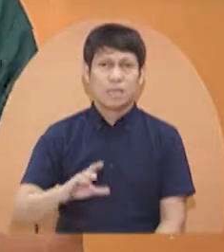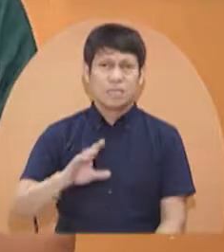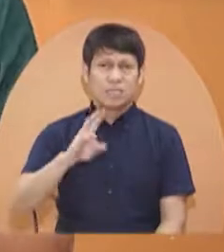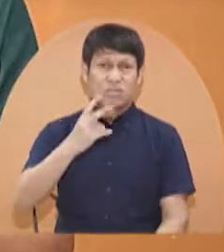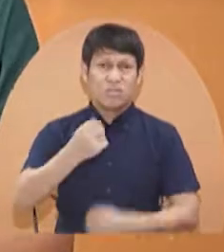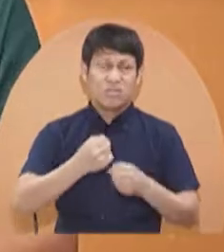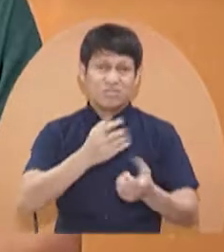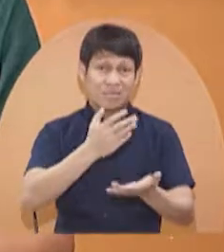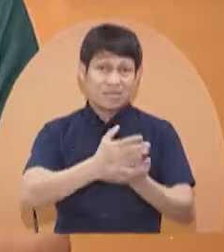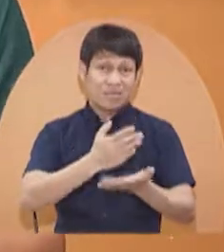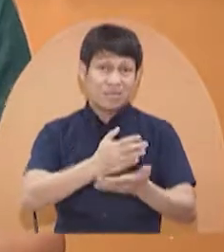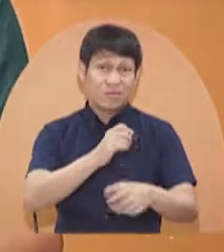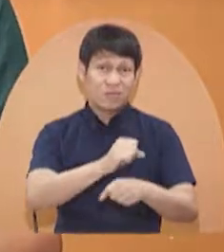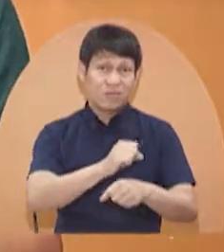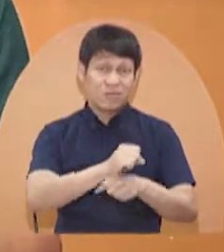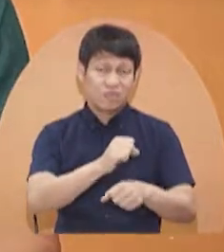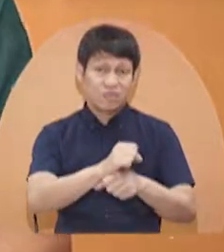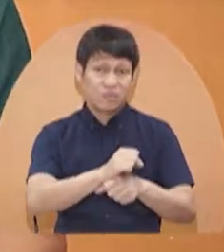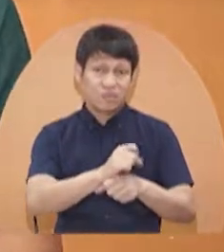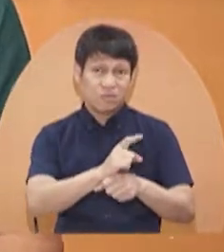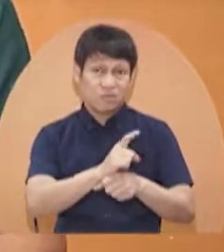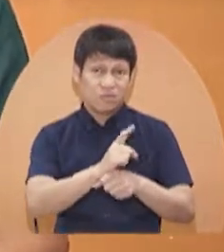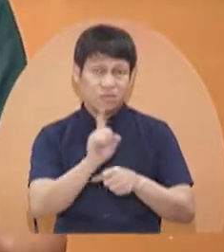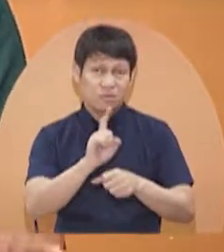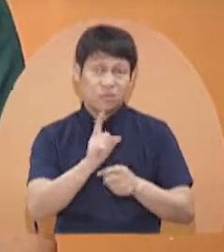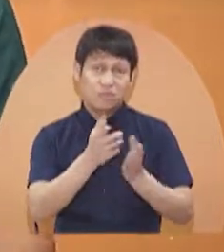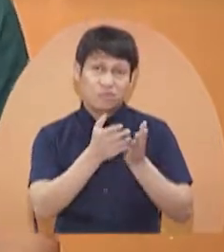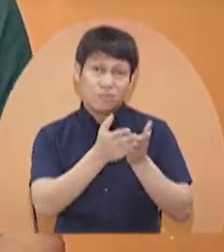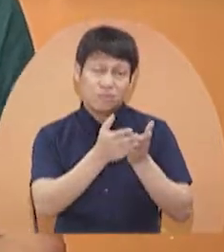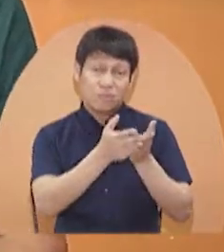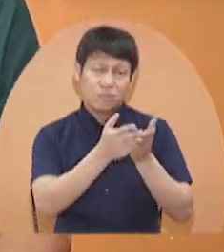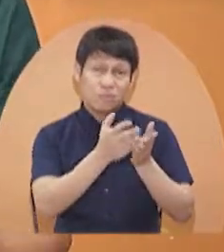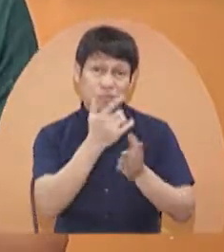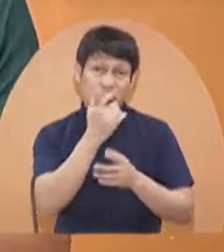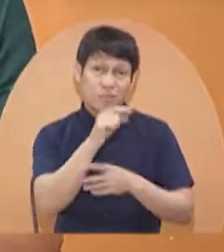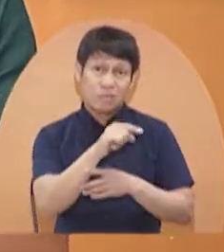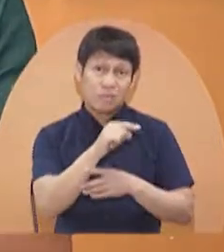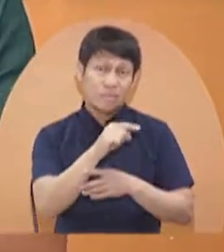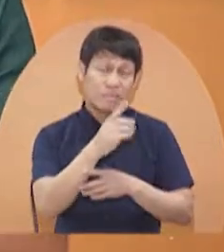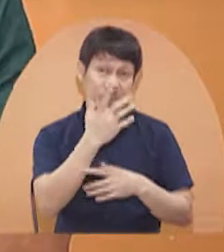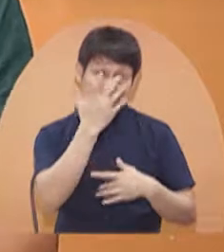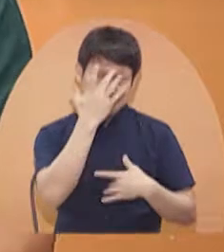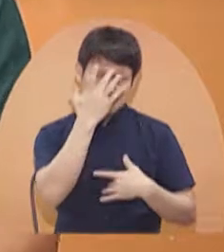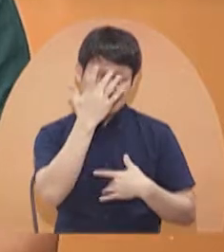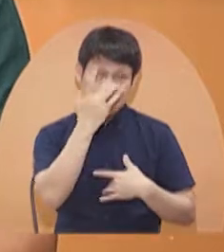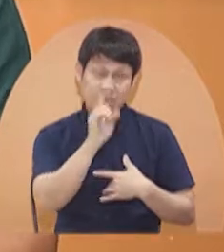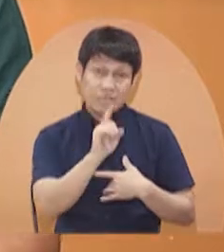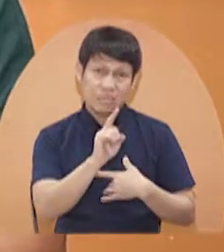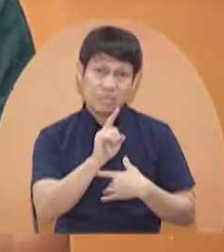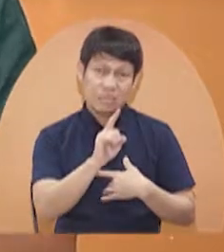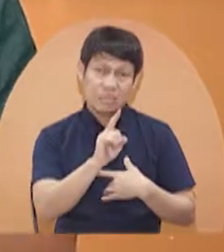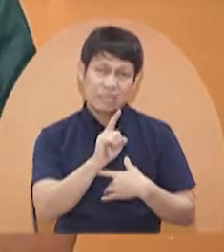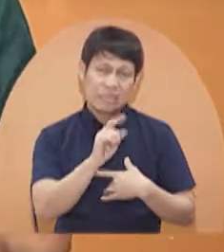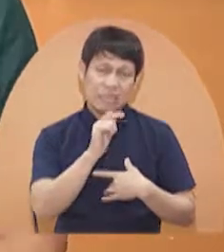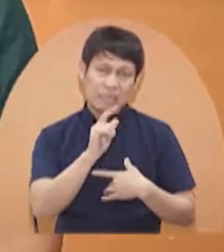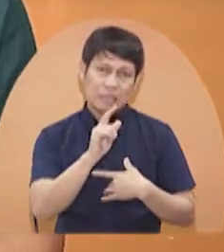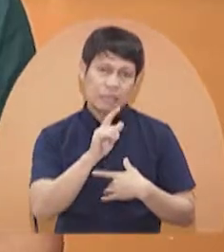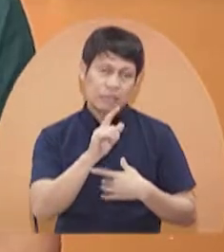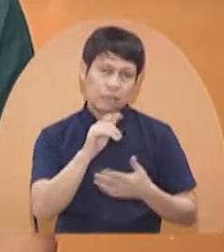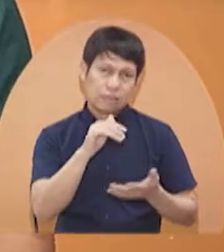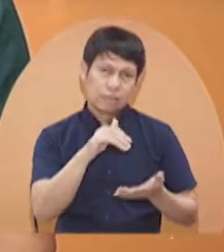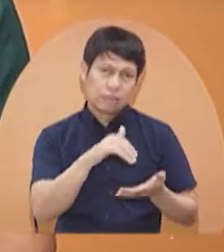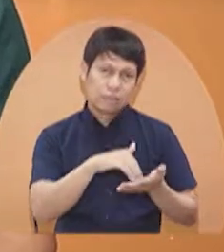Nahinto ng dalawang taon si Rodson Bakiran sa pagtatrabaho. Ito'y dahil sa sakit niya. Hindi siya